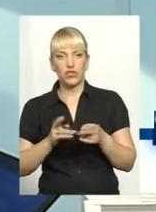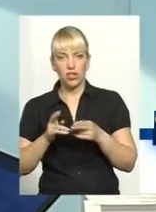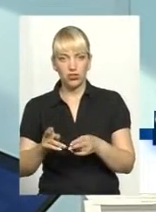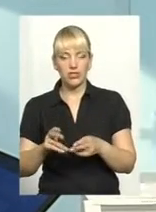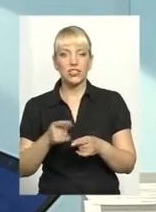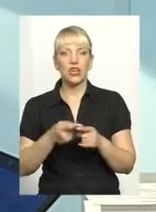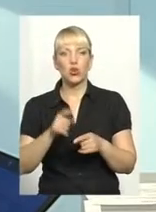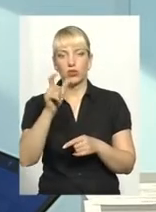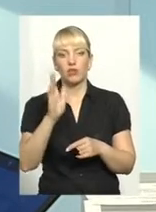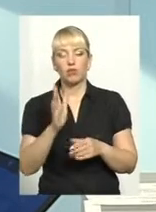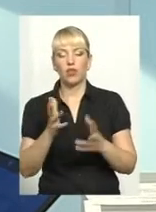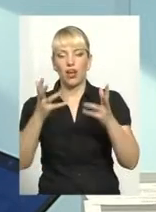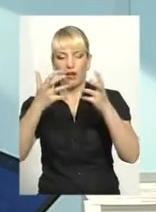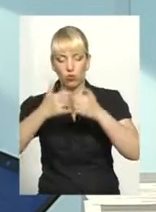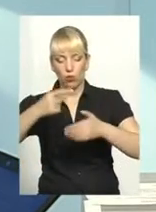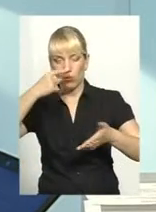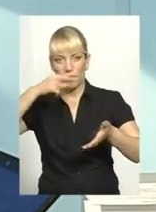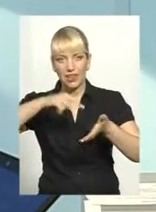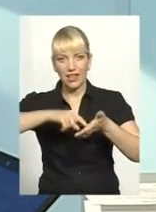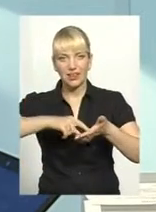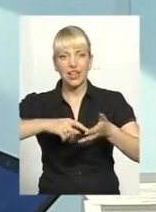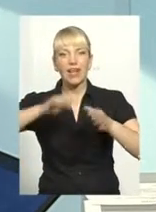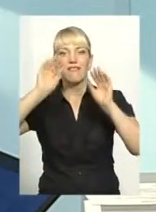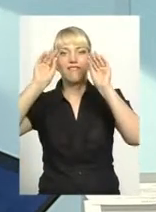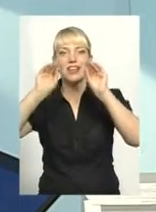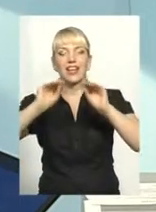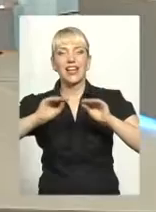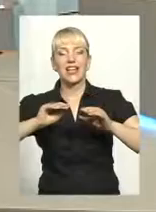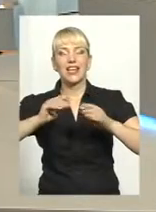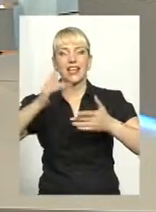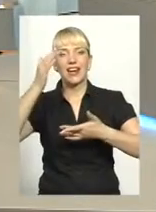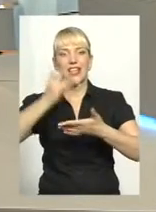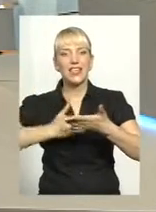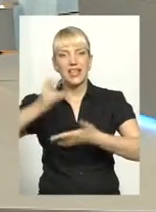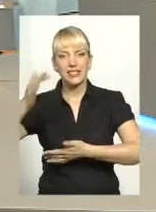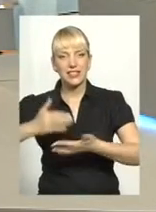попадати в реєстр притягнутих людей до відповідальності за